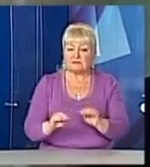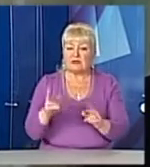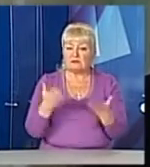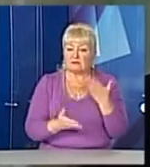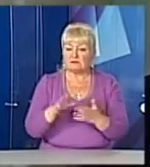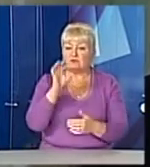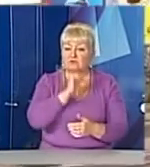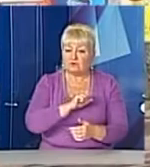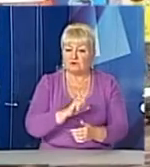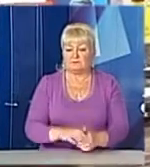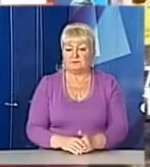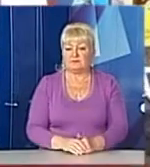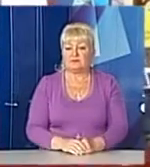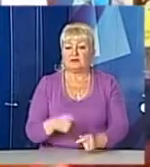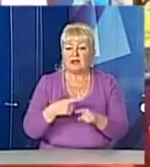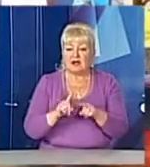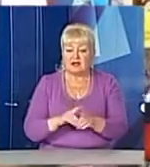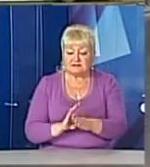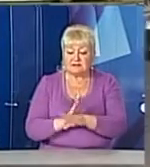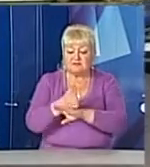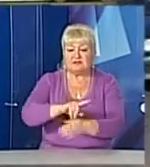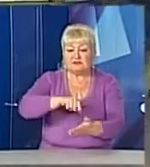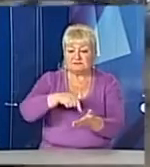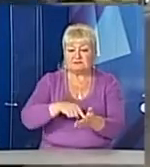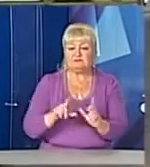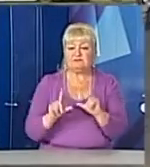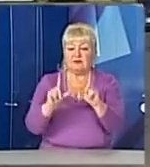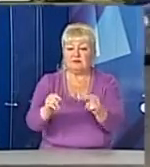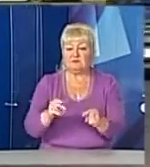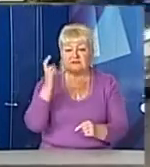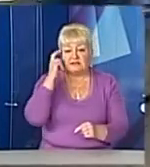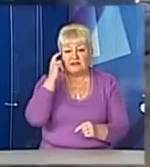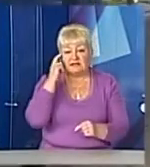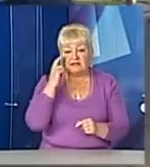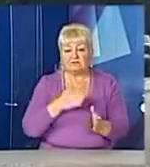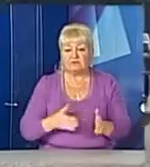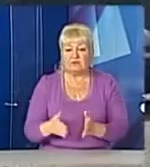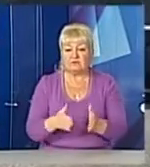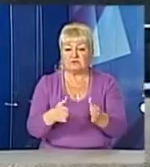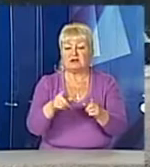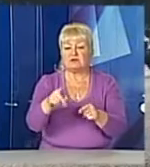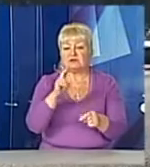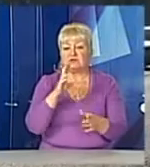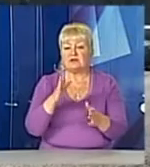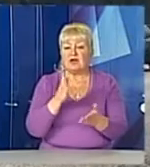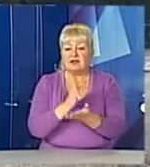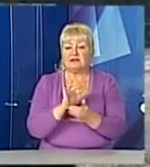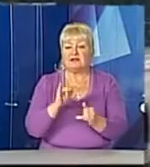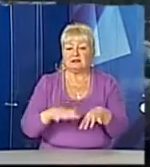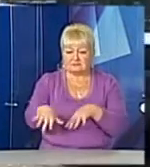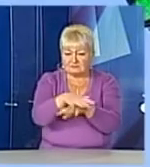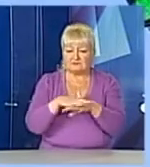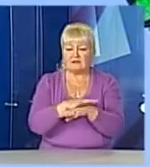якщо машина була в угоді. А це вже в'їзд в місто та виїзд на Київську трасу. Тут шалений потік як приватного, так і громадського транспорту.